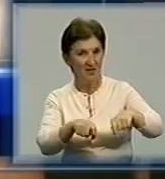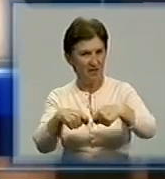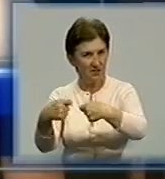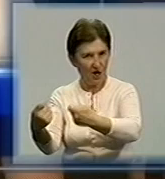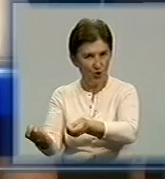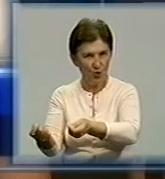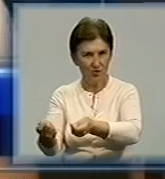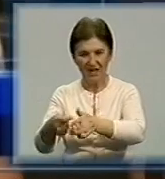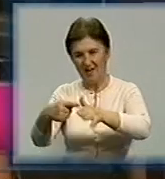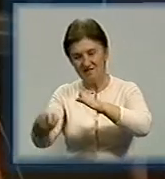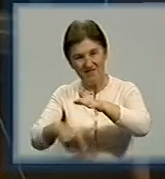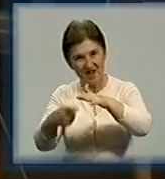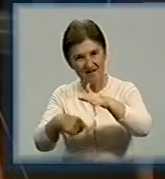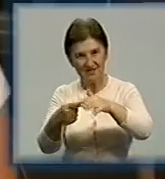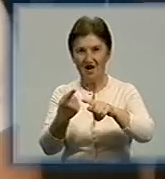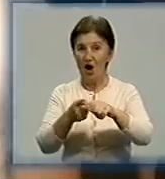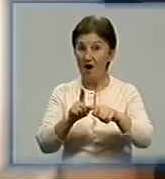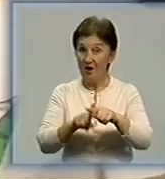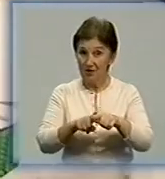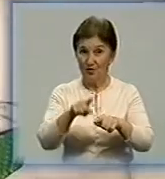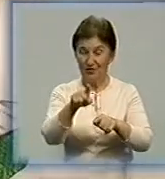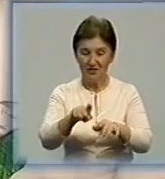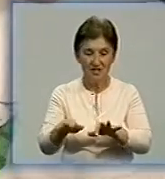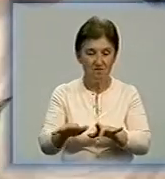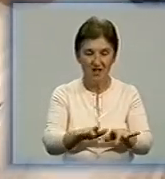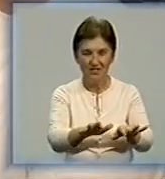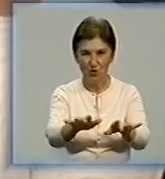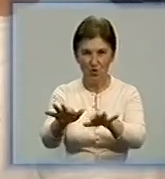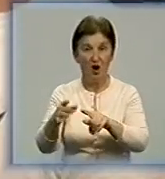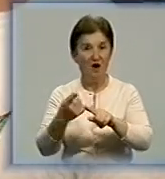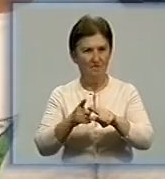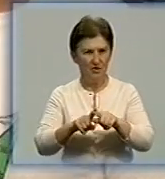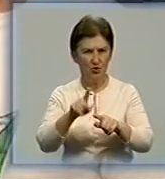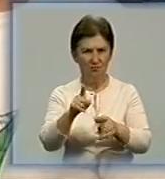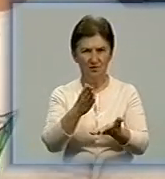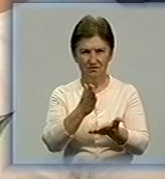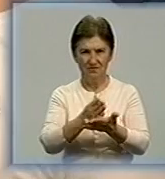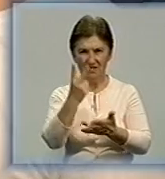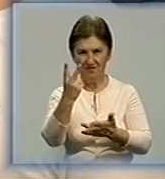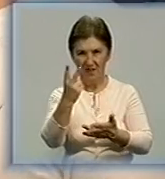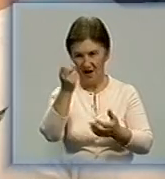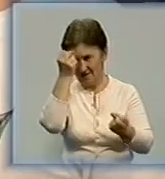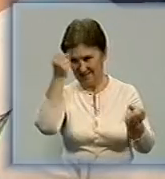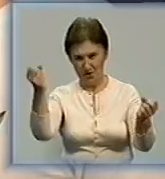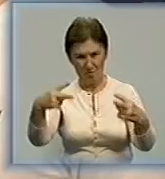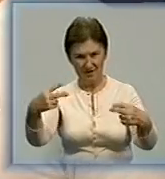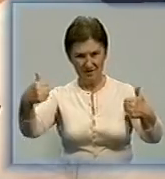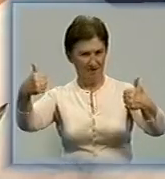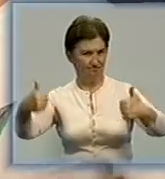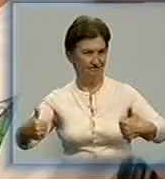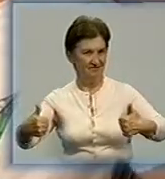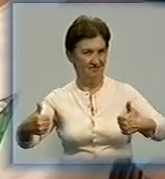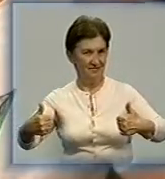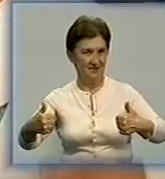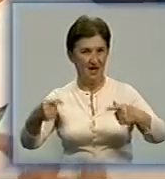двигателі, які переміщають ось цей ползунок. Власне, садяться два соперники, і по ось цим